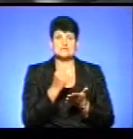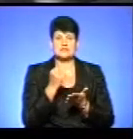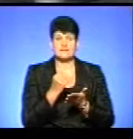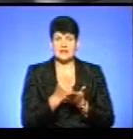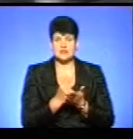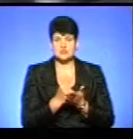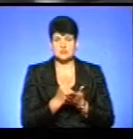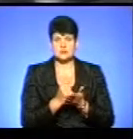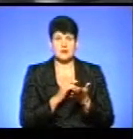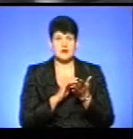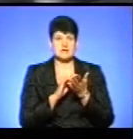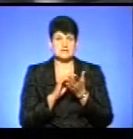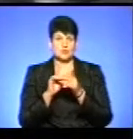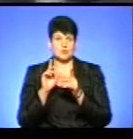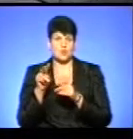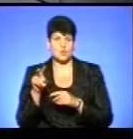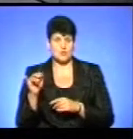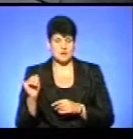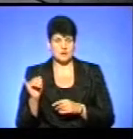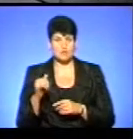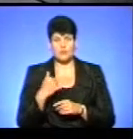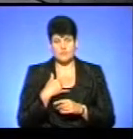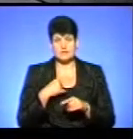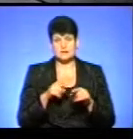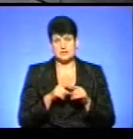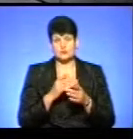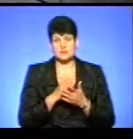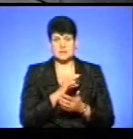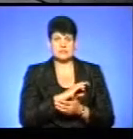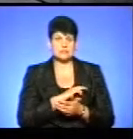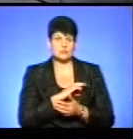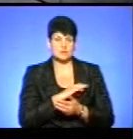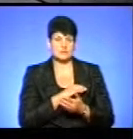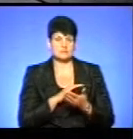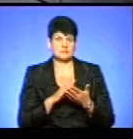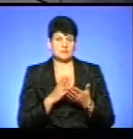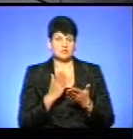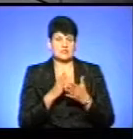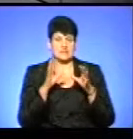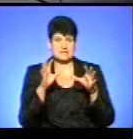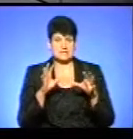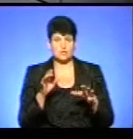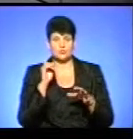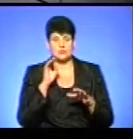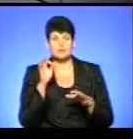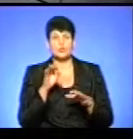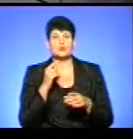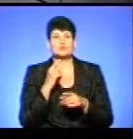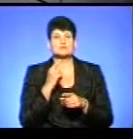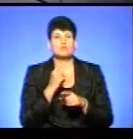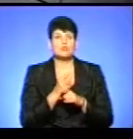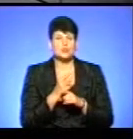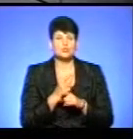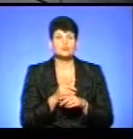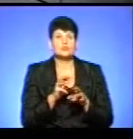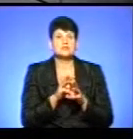гастролі. Тут, як на мене, також, мабуть, є юридична колізія. Якщо є закон України про заборону, то Міністерство